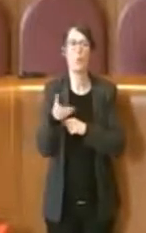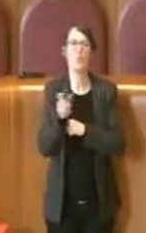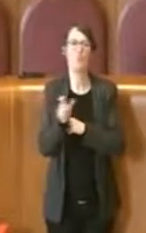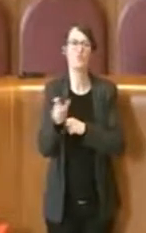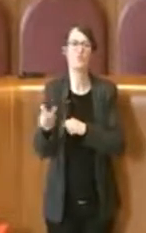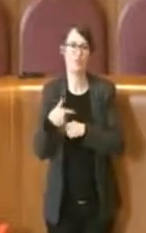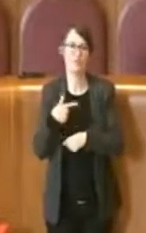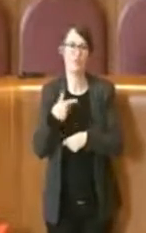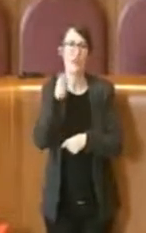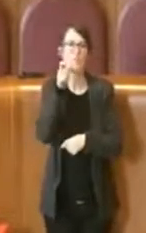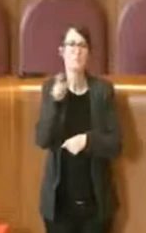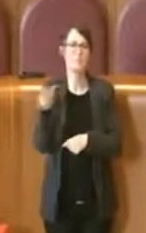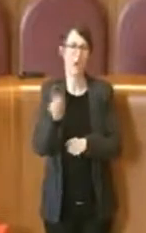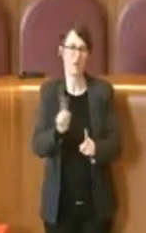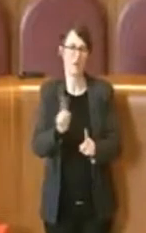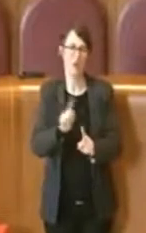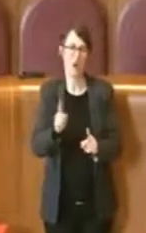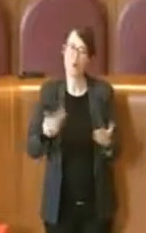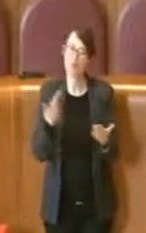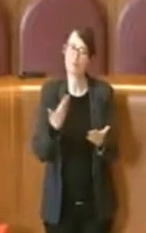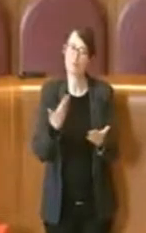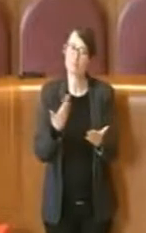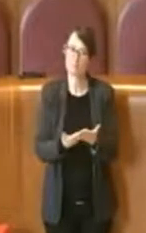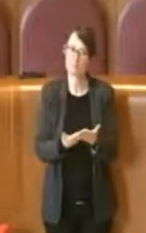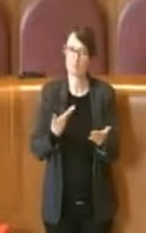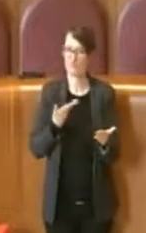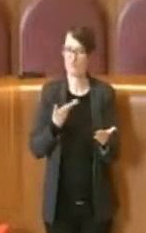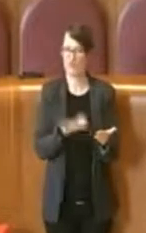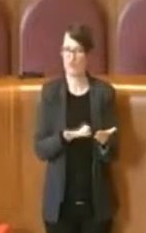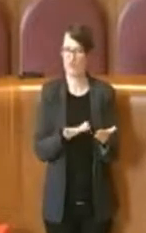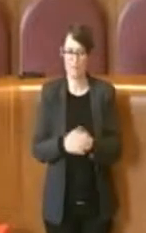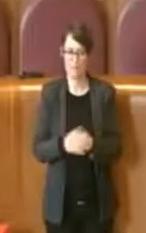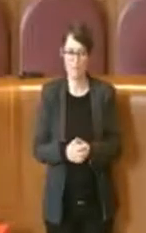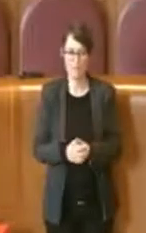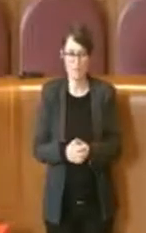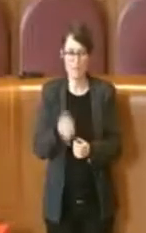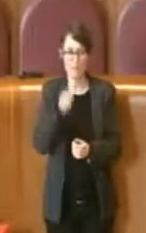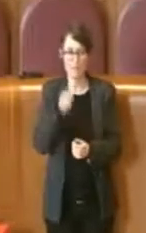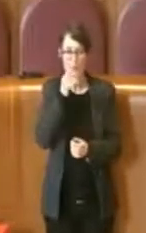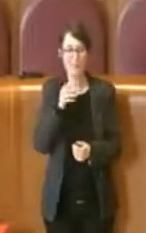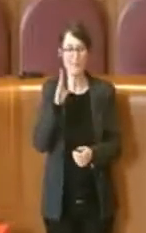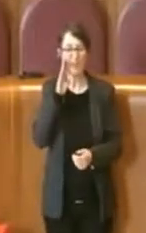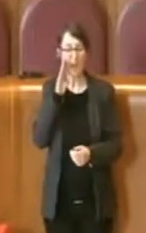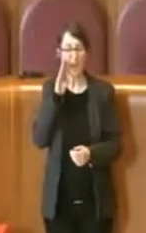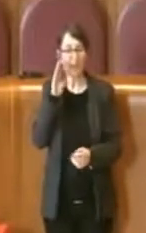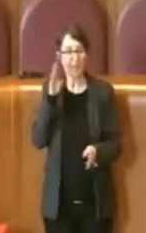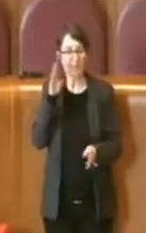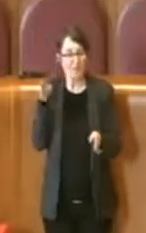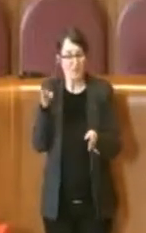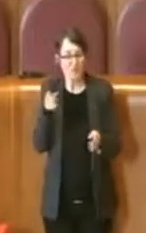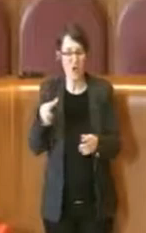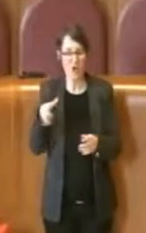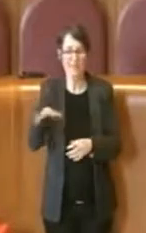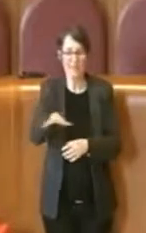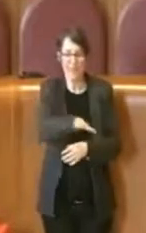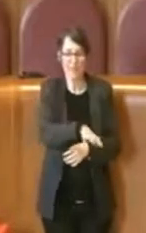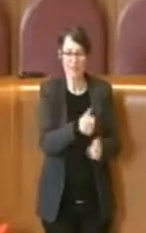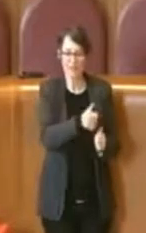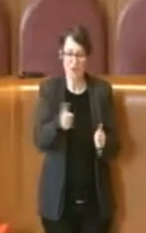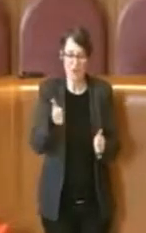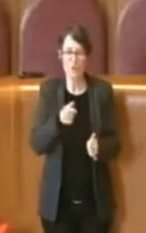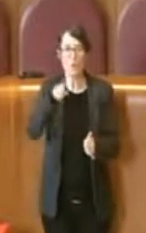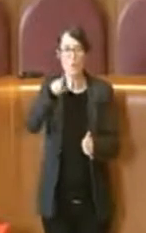rimangono agli atti e quindi l'attenzione sui territori e ai territori, anche con questo